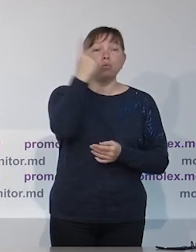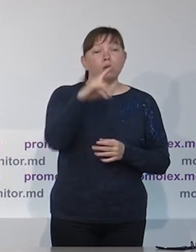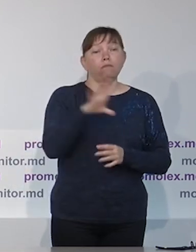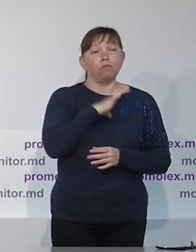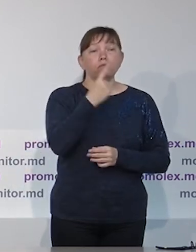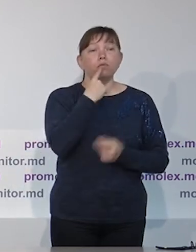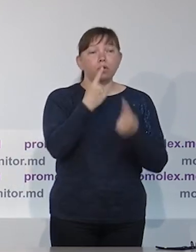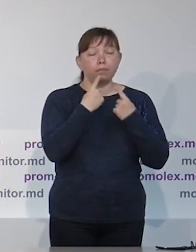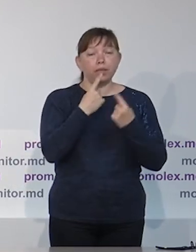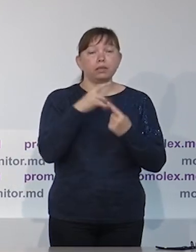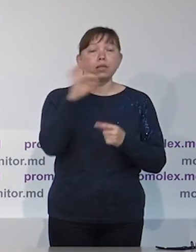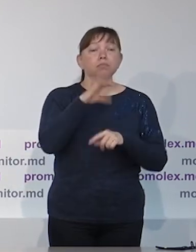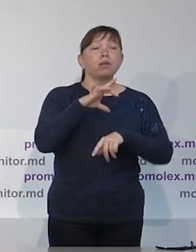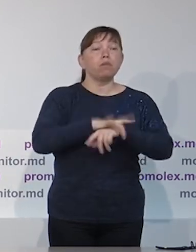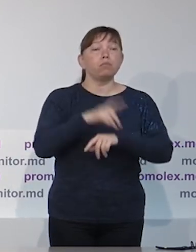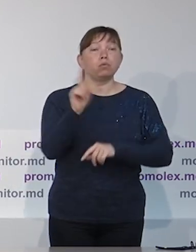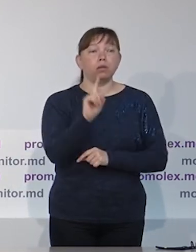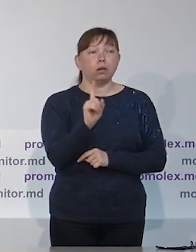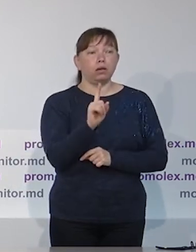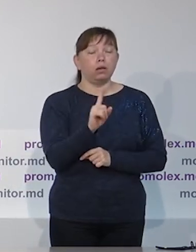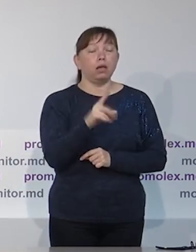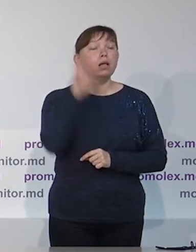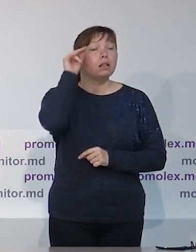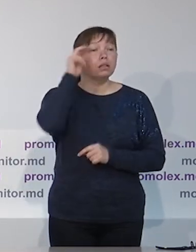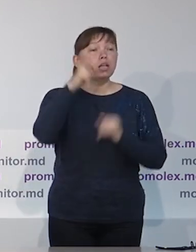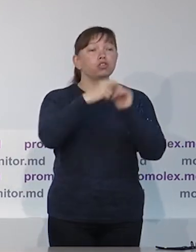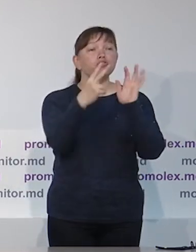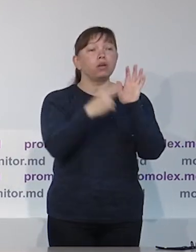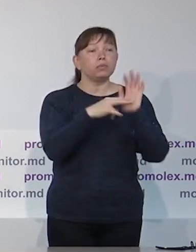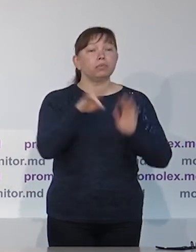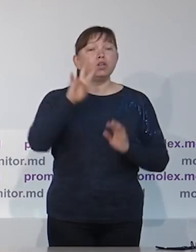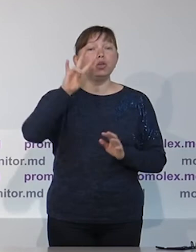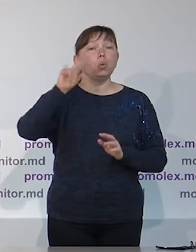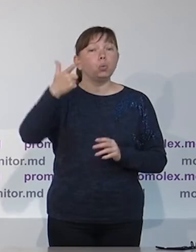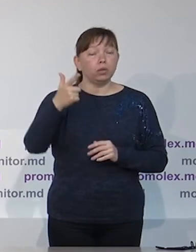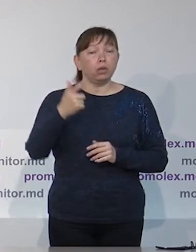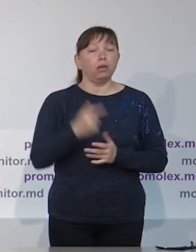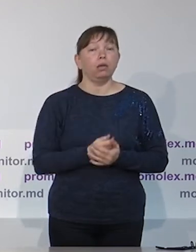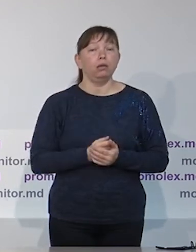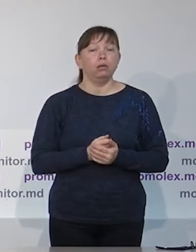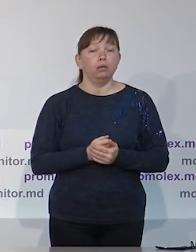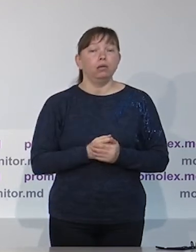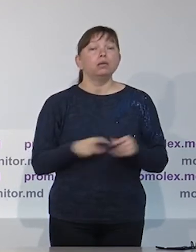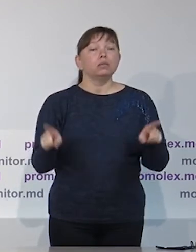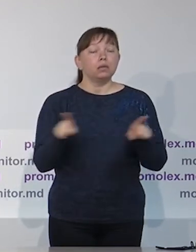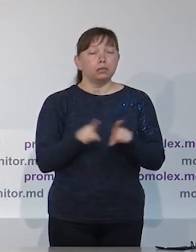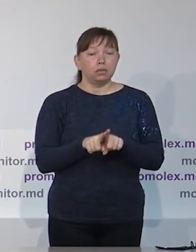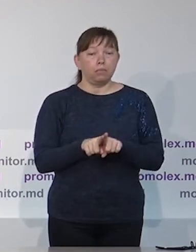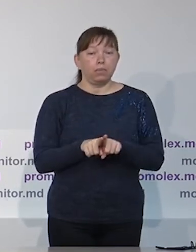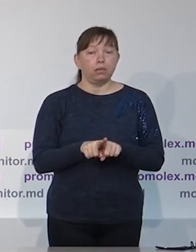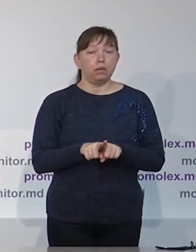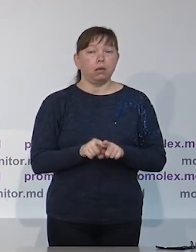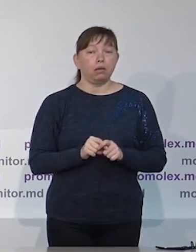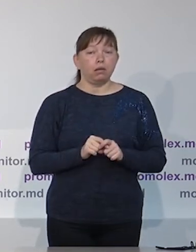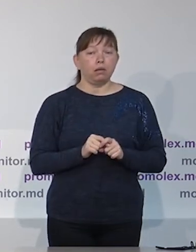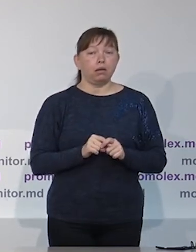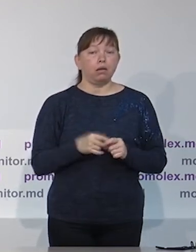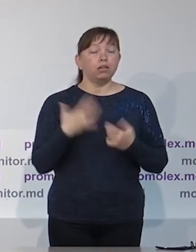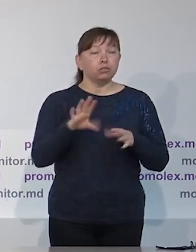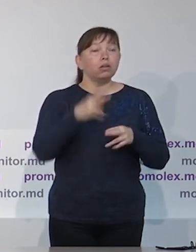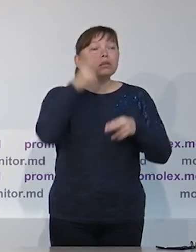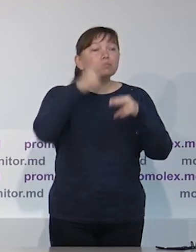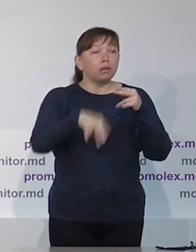оплачены. Говоря о работе избирательных органов в отчете номер один, мы отмечали тот факт, что